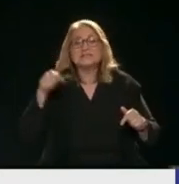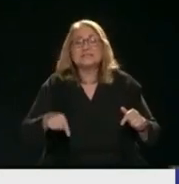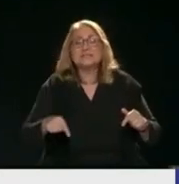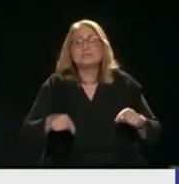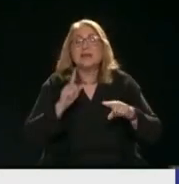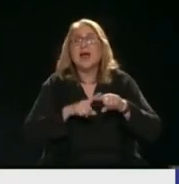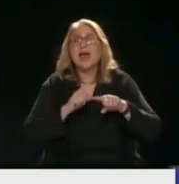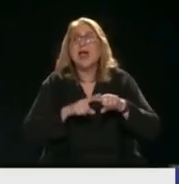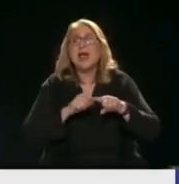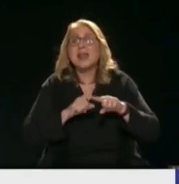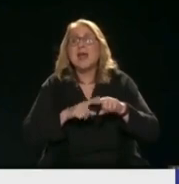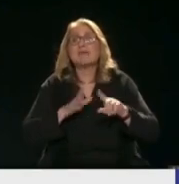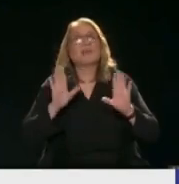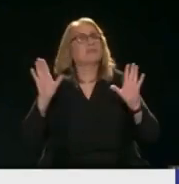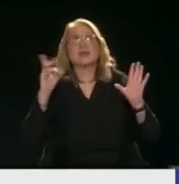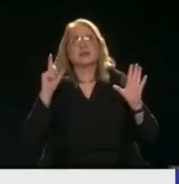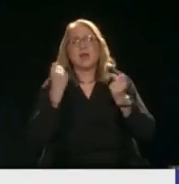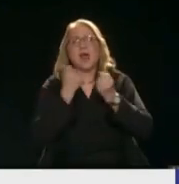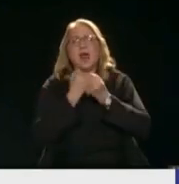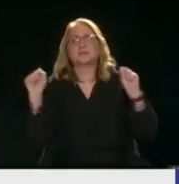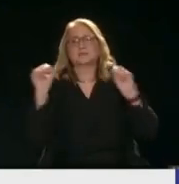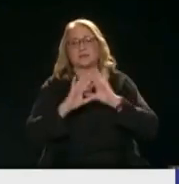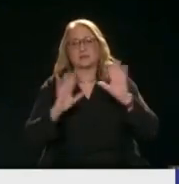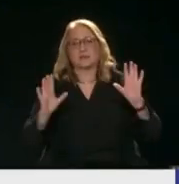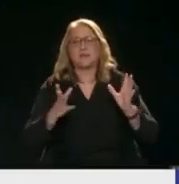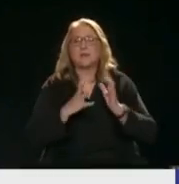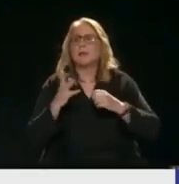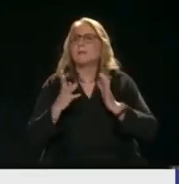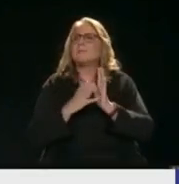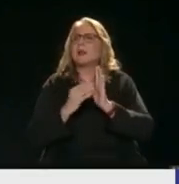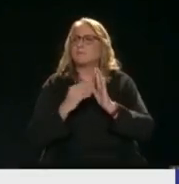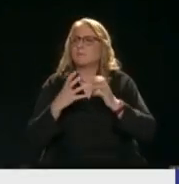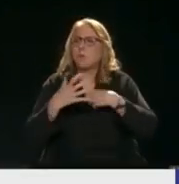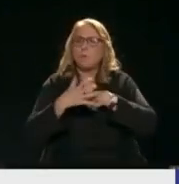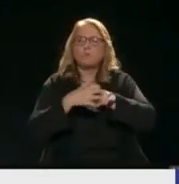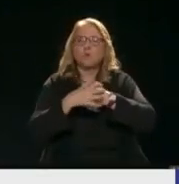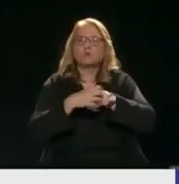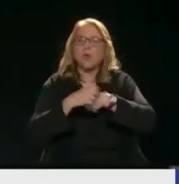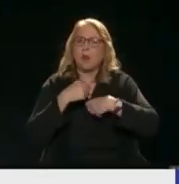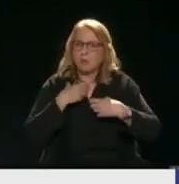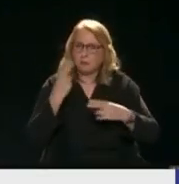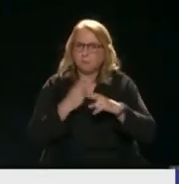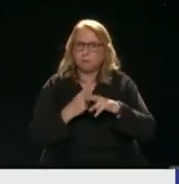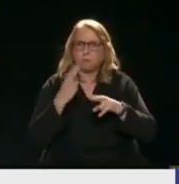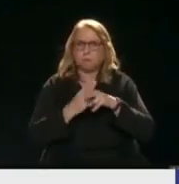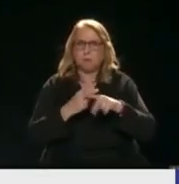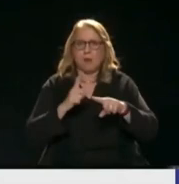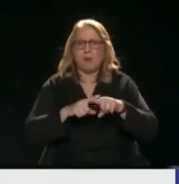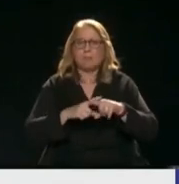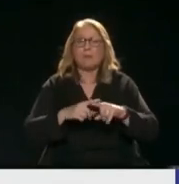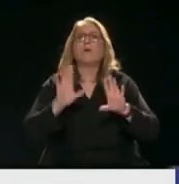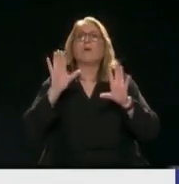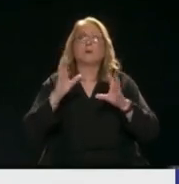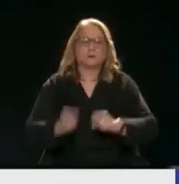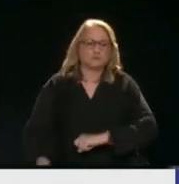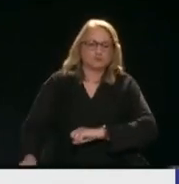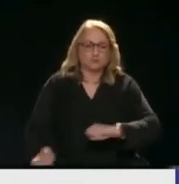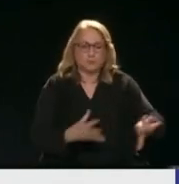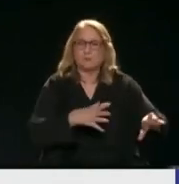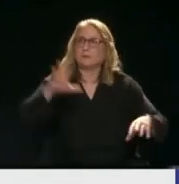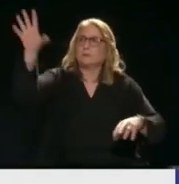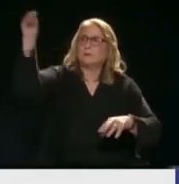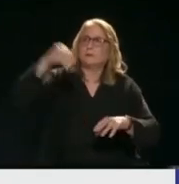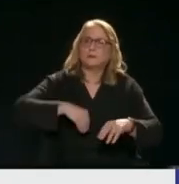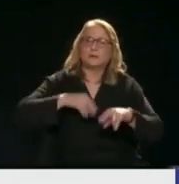αυτάρκης Εξαρτιέται από τα πάντα Έχουμε πορτοκάλια Σαπίζουν τα δικά μας Και φέρνουμε από την Ισπανία Φέρνουμε από το Ισραήλ Δεν είναι δυνατόν Στην